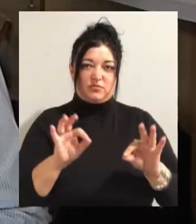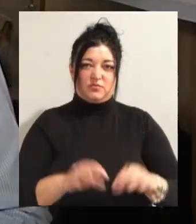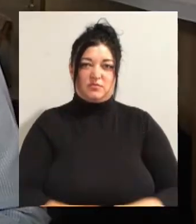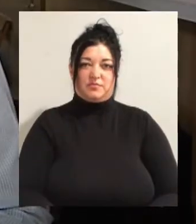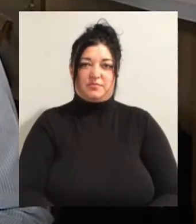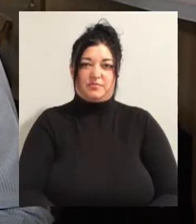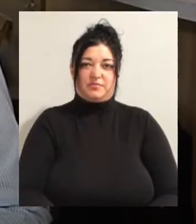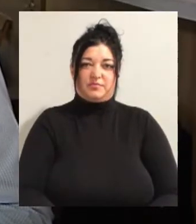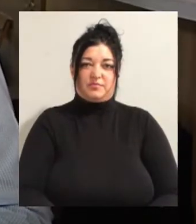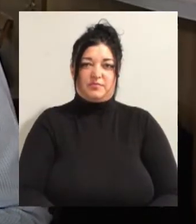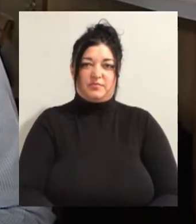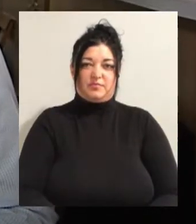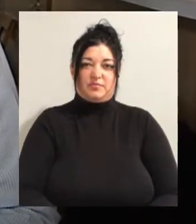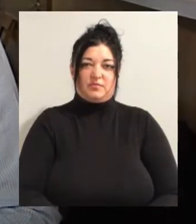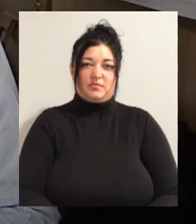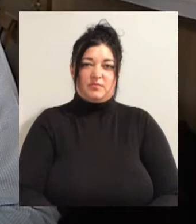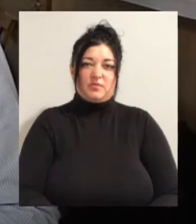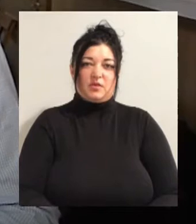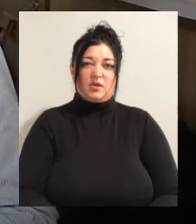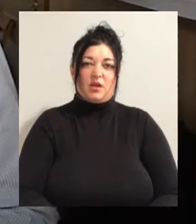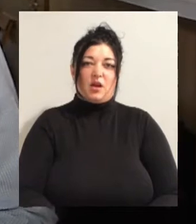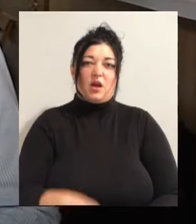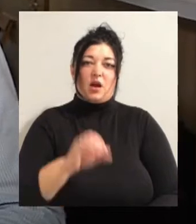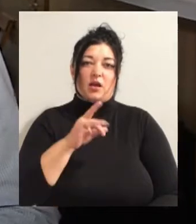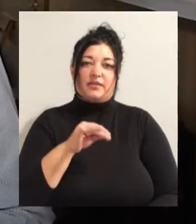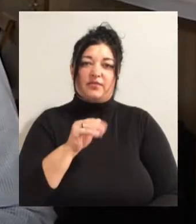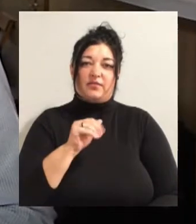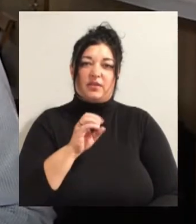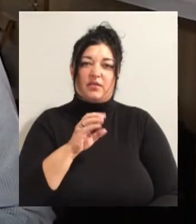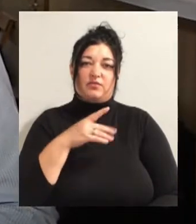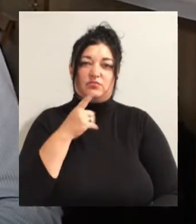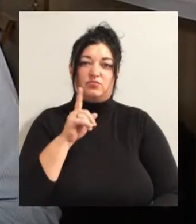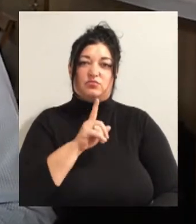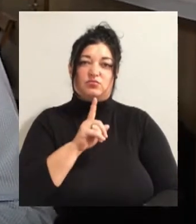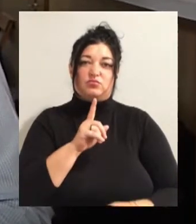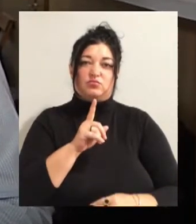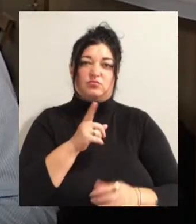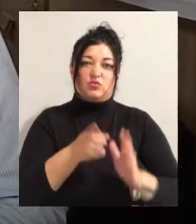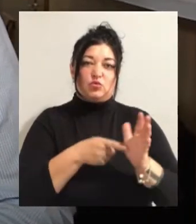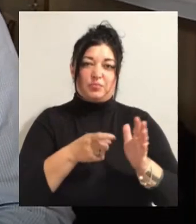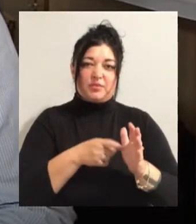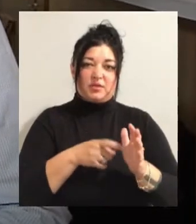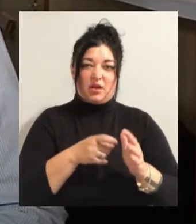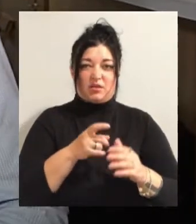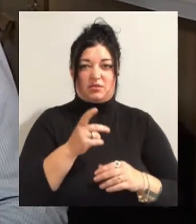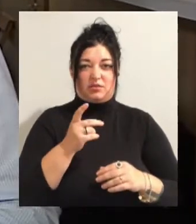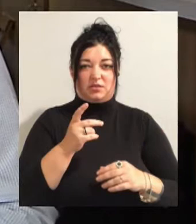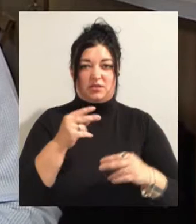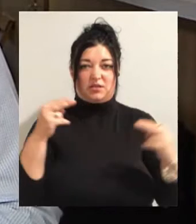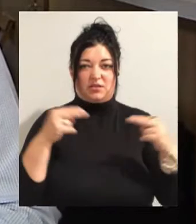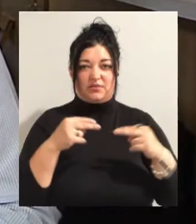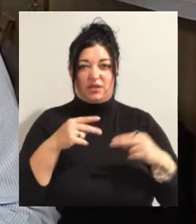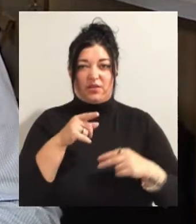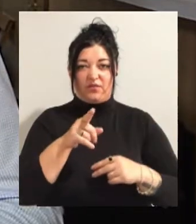Нарешті вийде допитати свідка. Були деякі обставини, то він не з'явився,